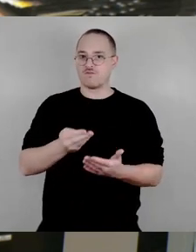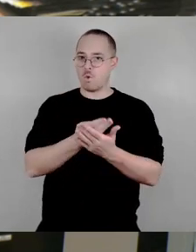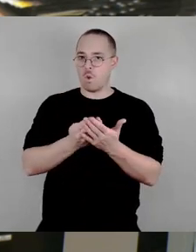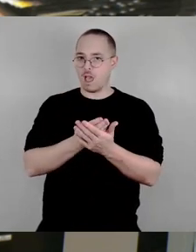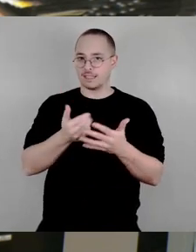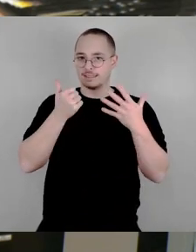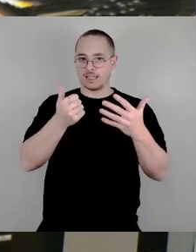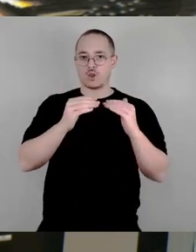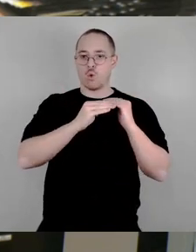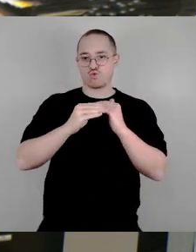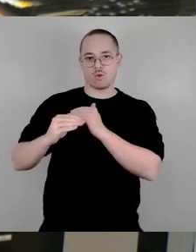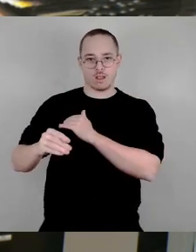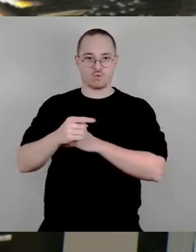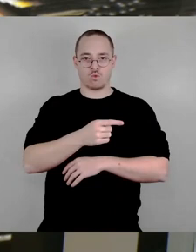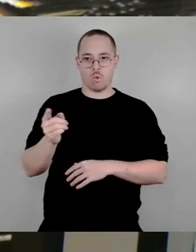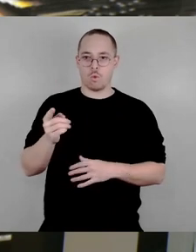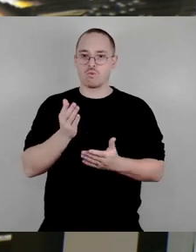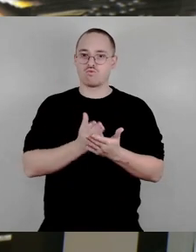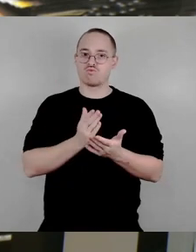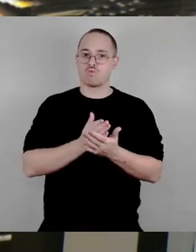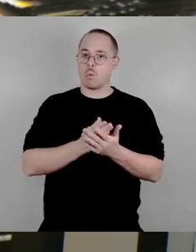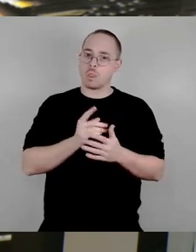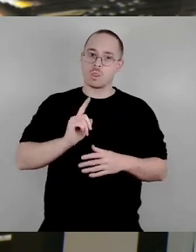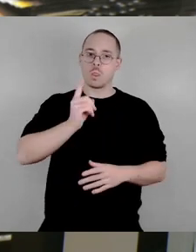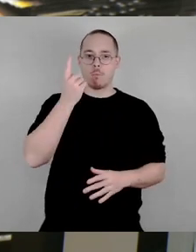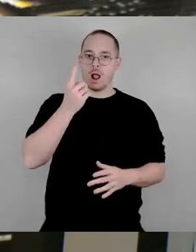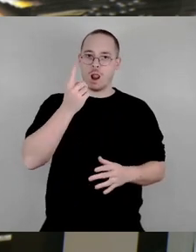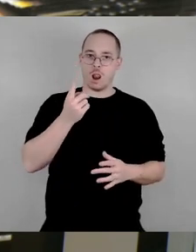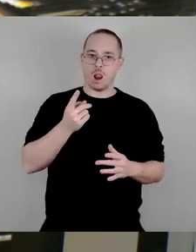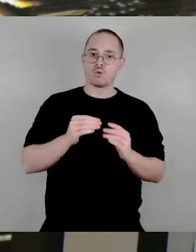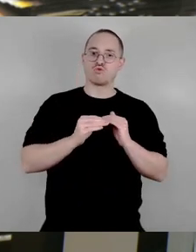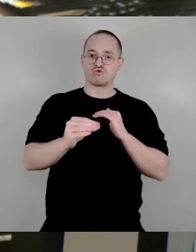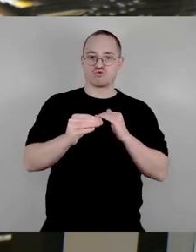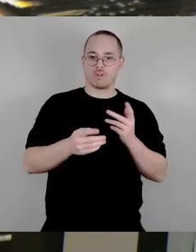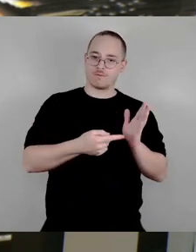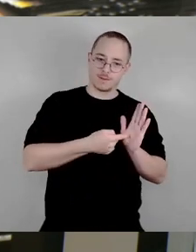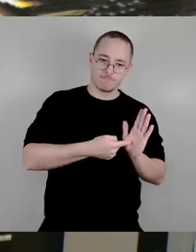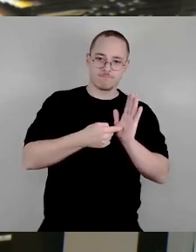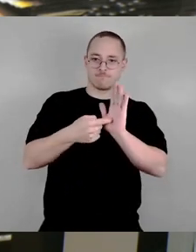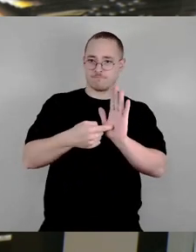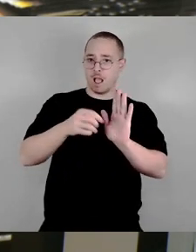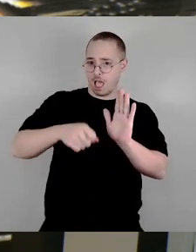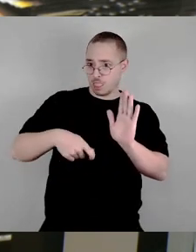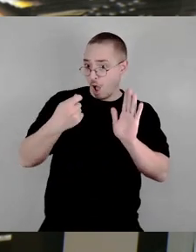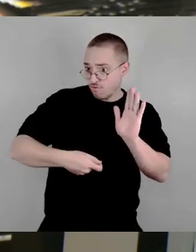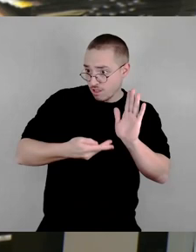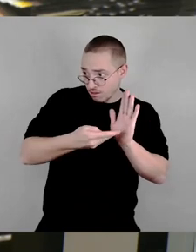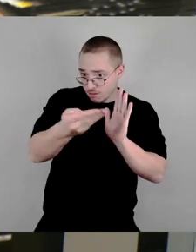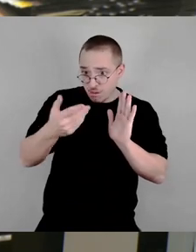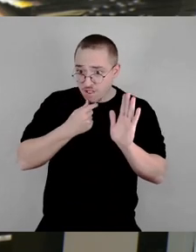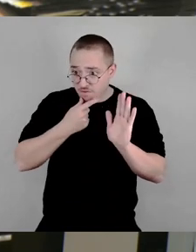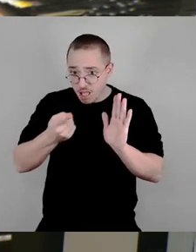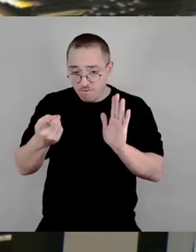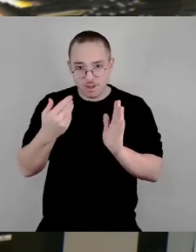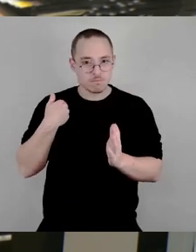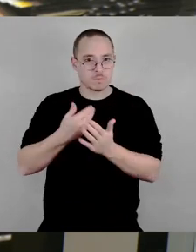Das schreiben wir jetzt wiederholt aus, weil sich bisher keiner gefunden hat. Also es gibt Grundstücke für Baugemeinschaften. Ich glaube, Sie waren es, Frau Kempe, die das erwähnt hatte. Jetzt